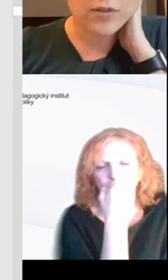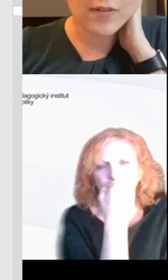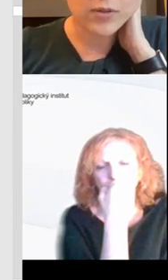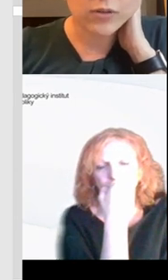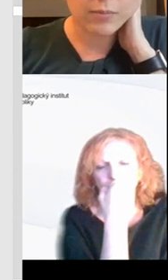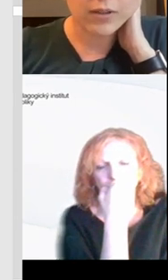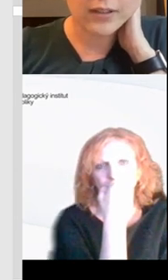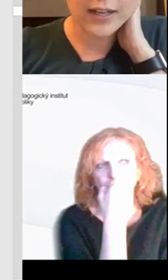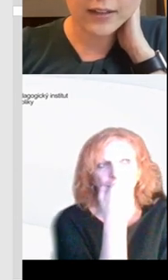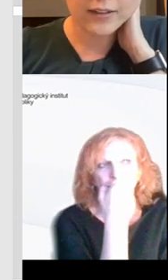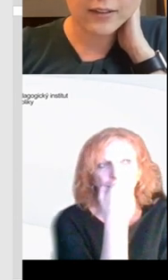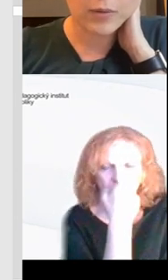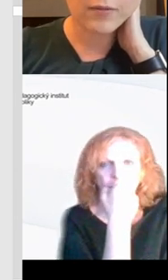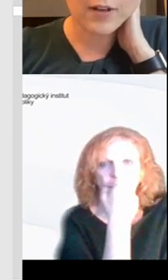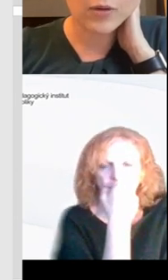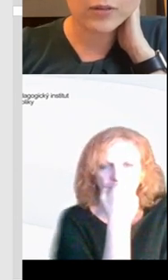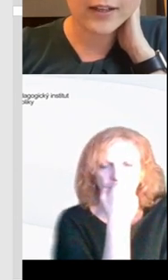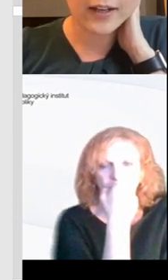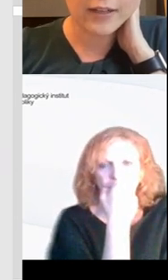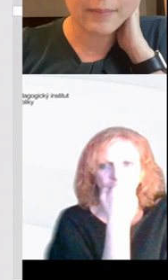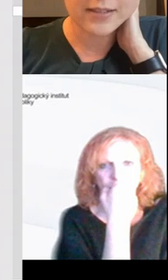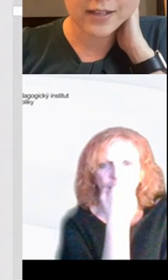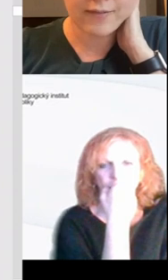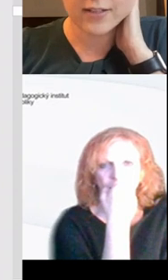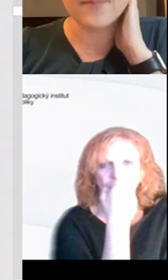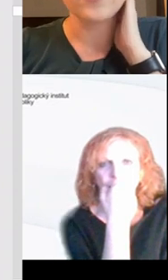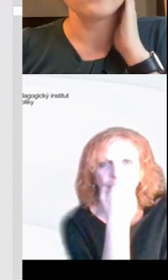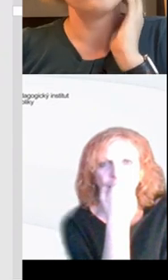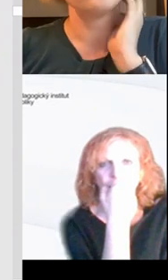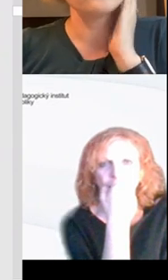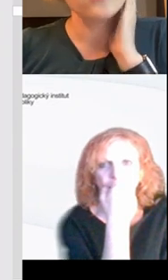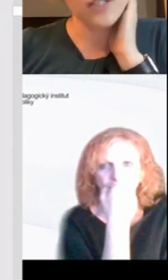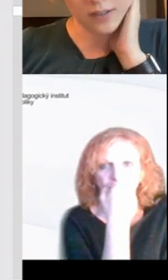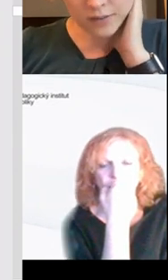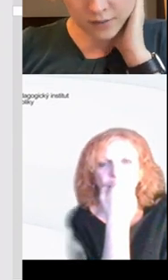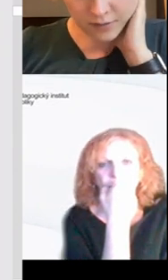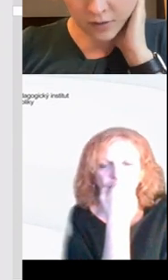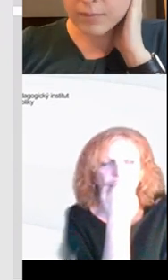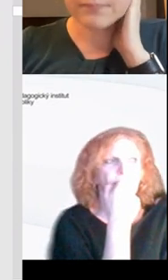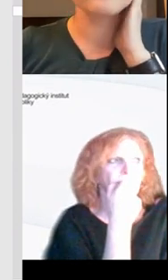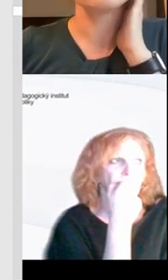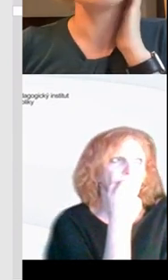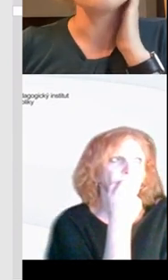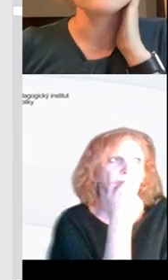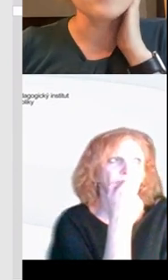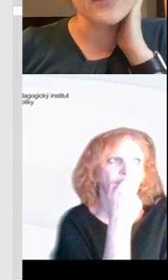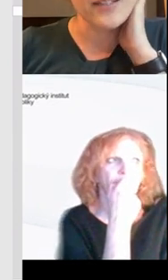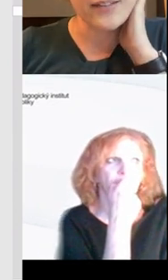Já používám Storyboard.de, používám ho tady ale v neplacené verzi. Když si ho